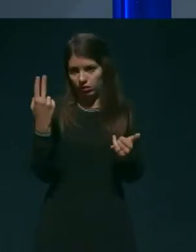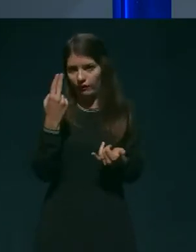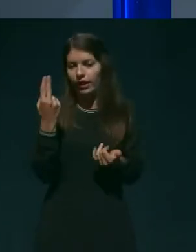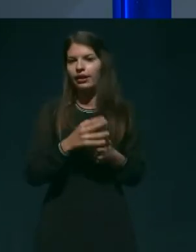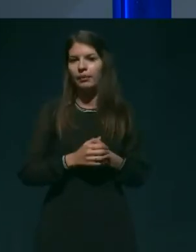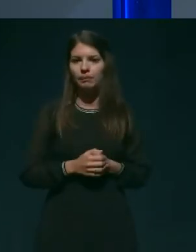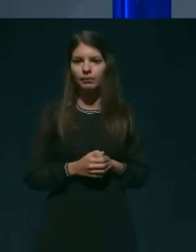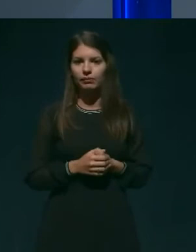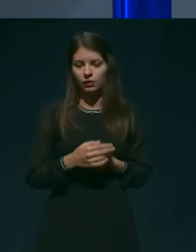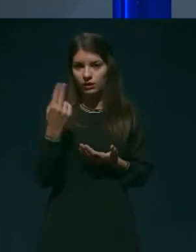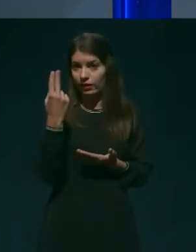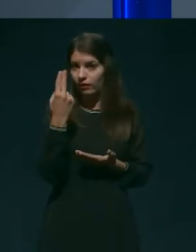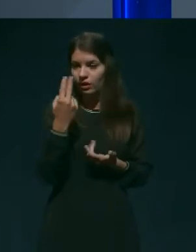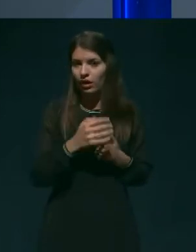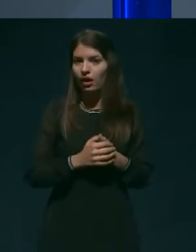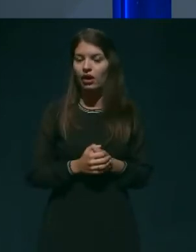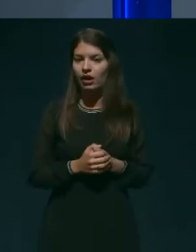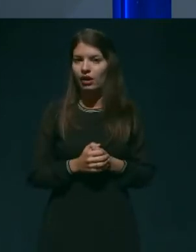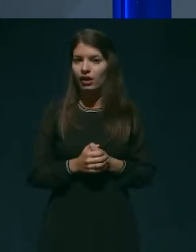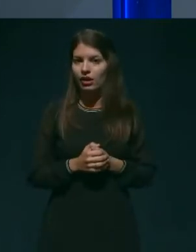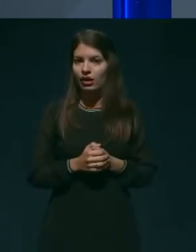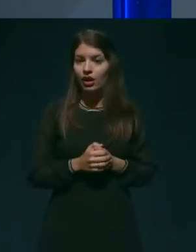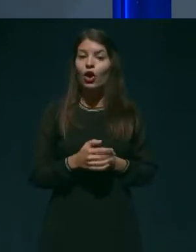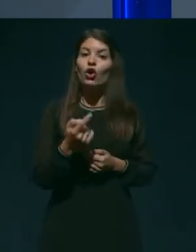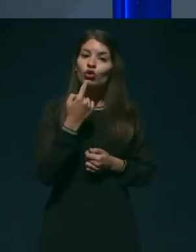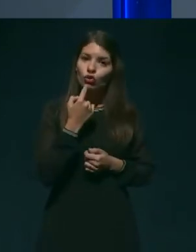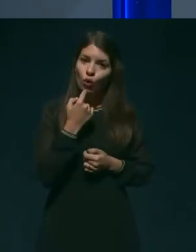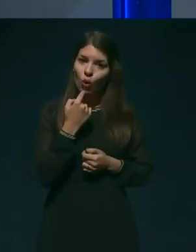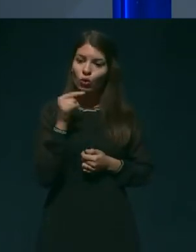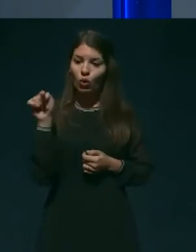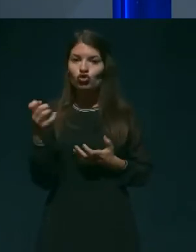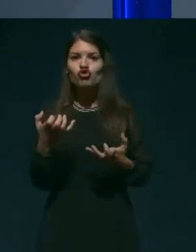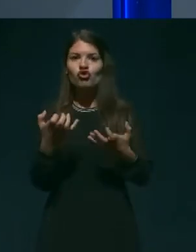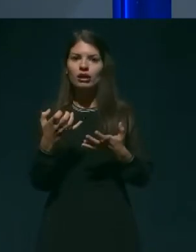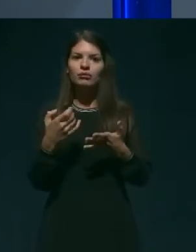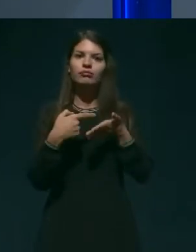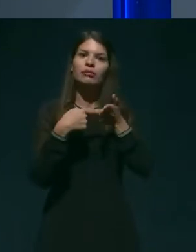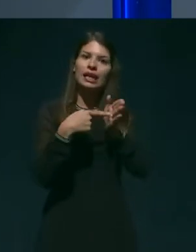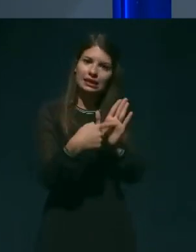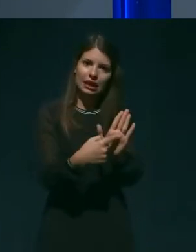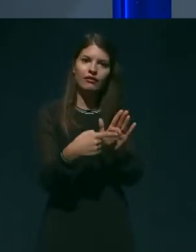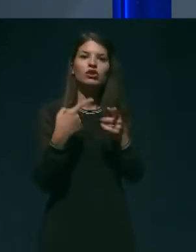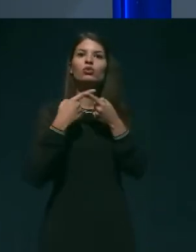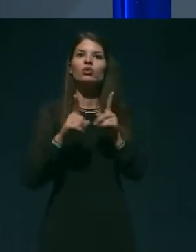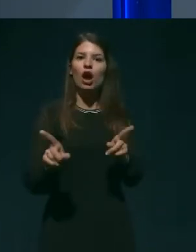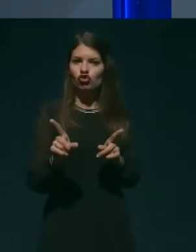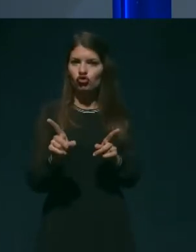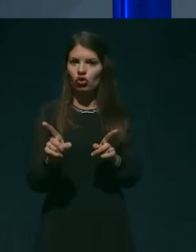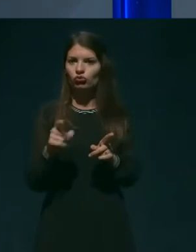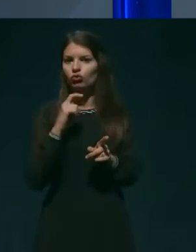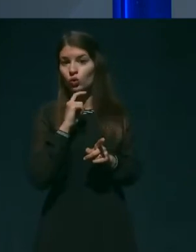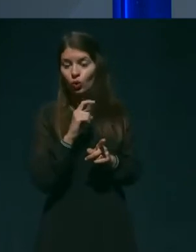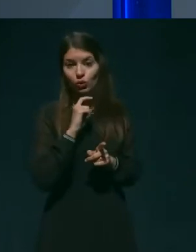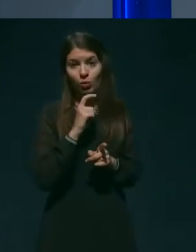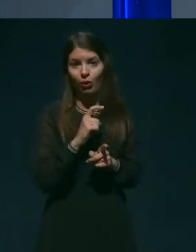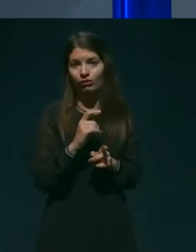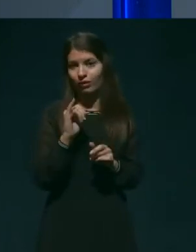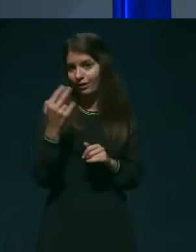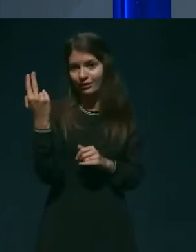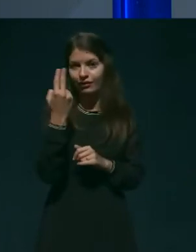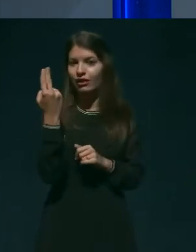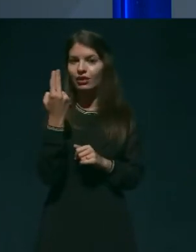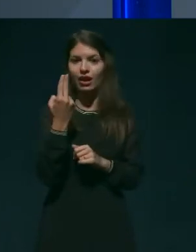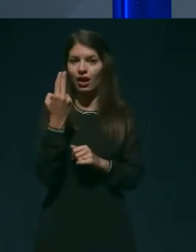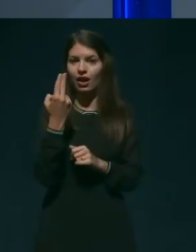Absolutno, tisti, ki seveda bi želel predstaviti drugo zgodbo, seveda lahko tudi